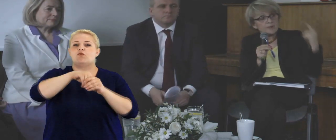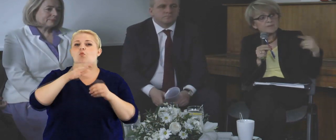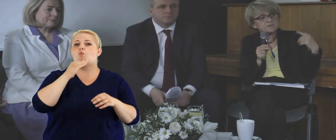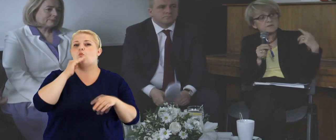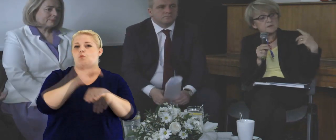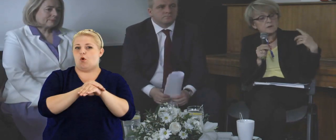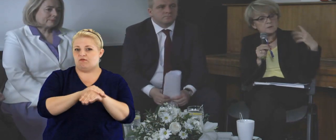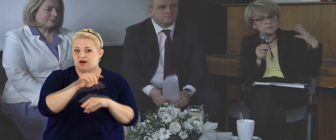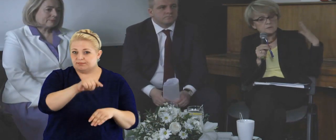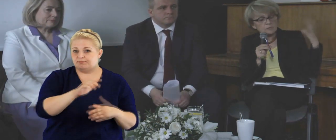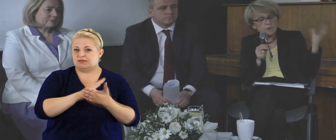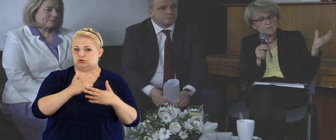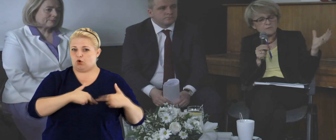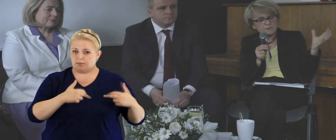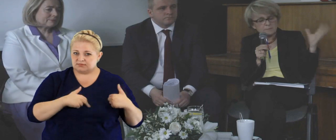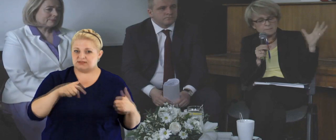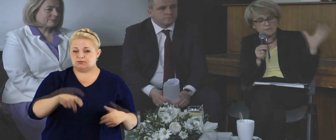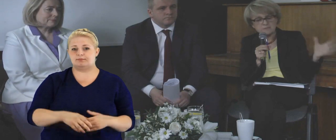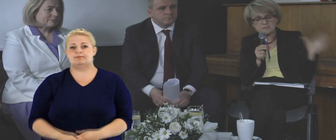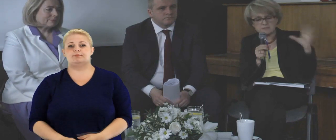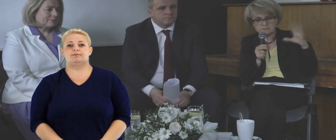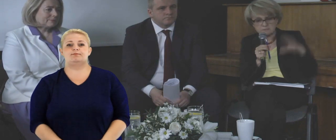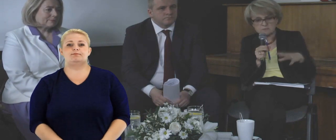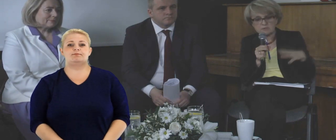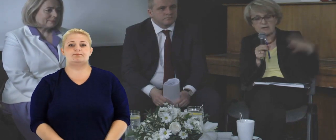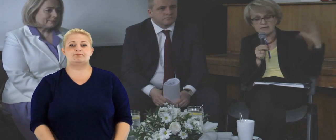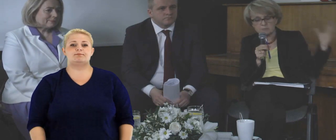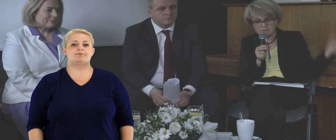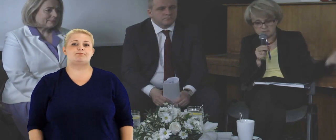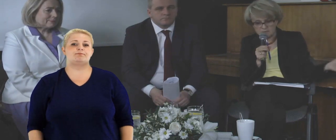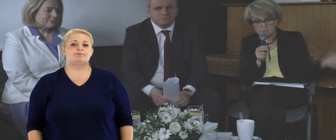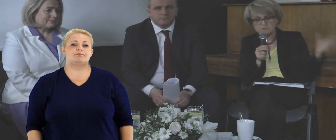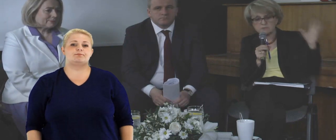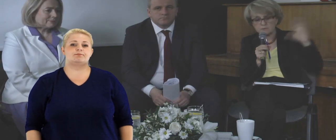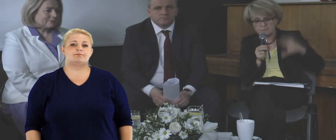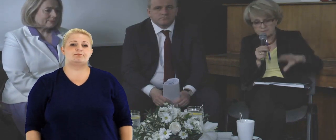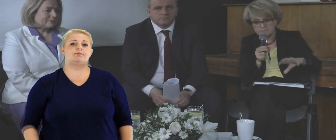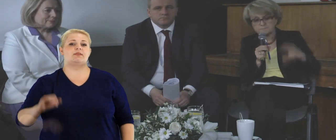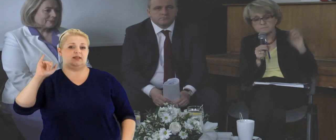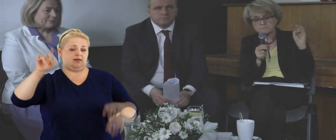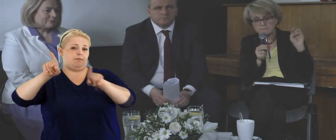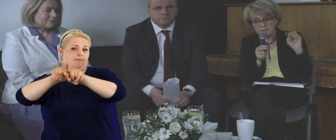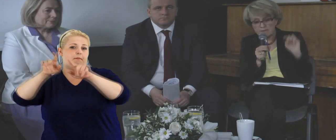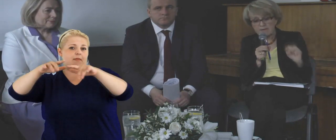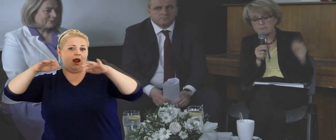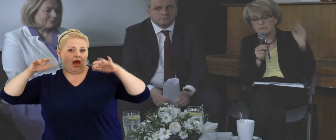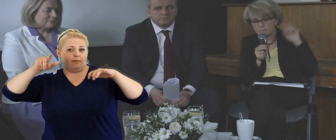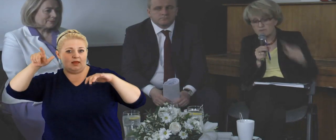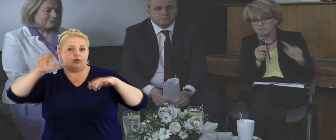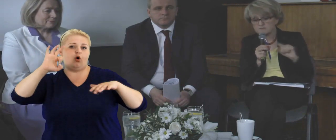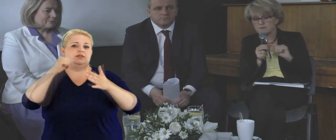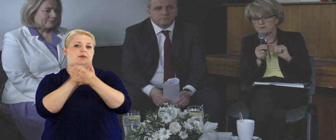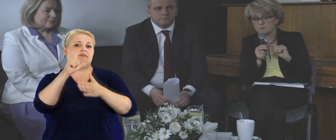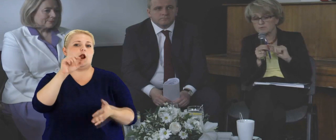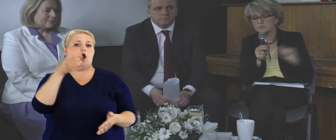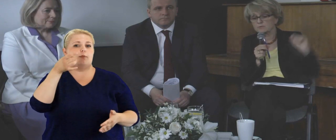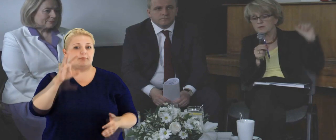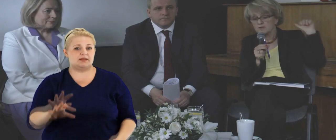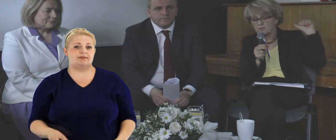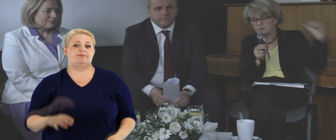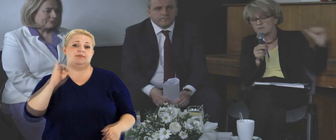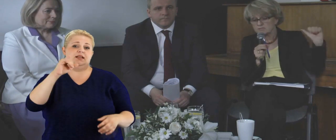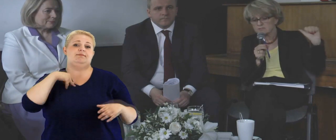poprawki do umowy międzyinstytucjonalnej, między komisją i parlamentem właśnie w sprawie